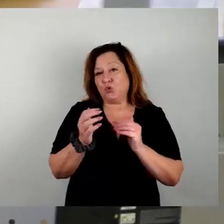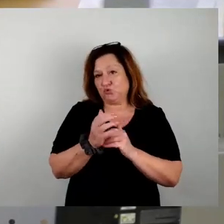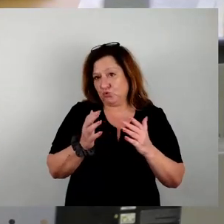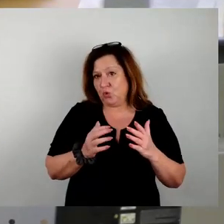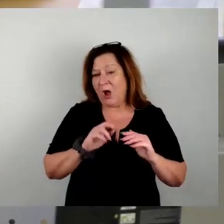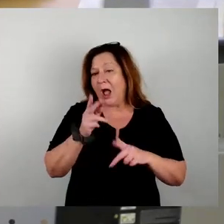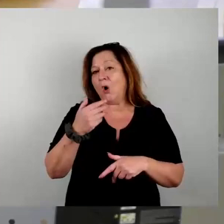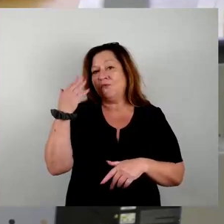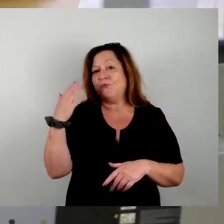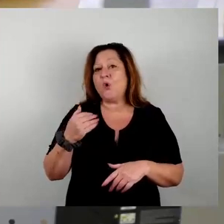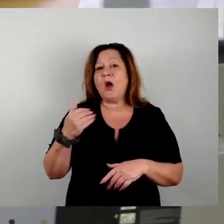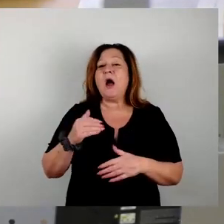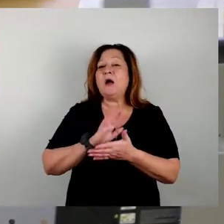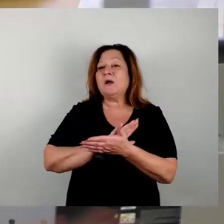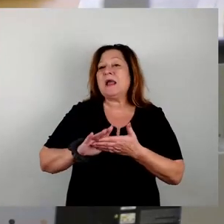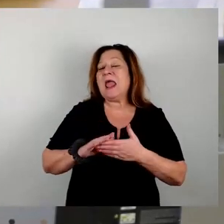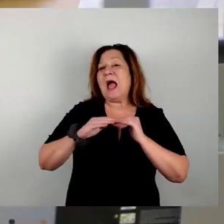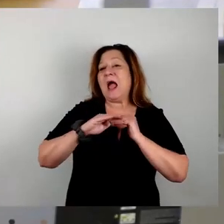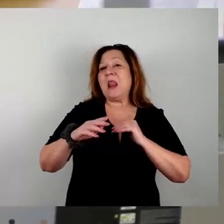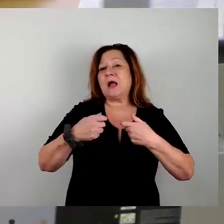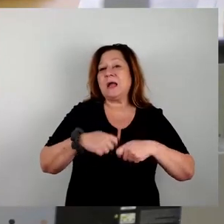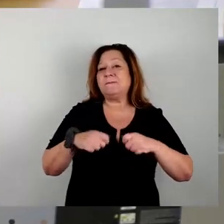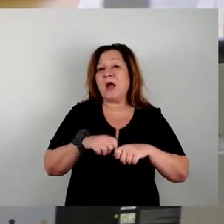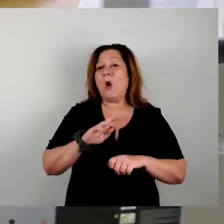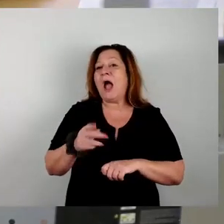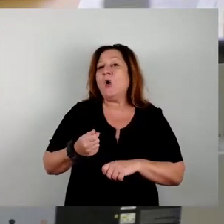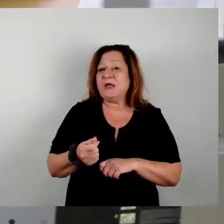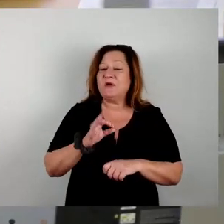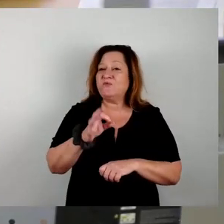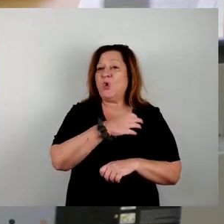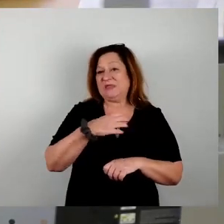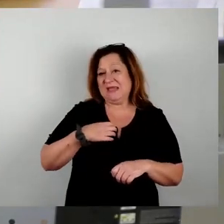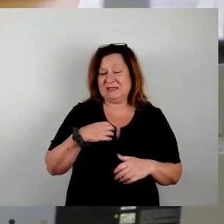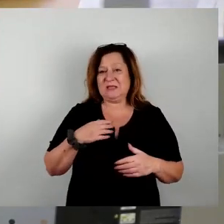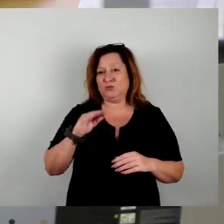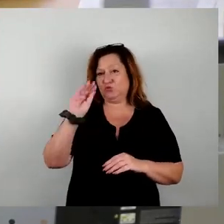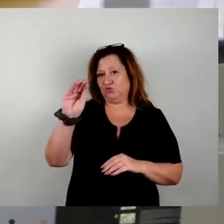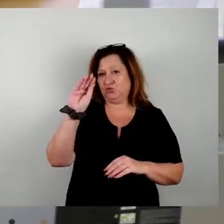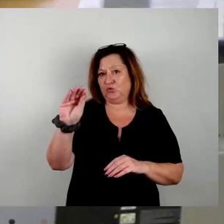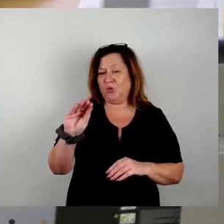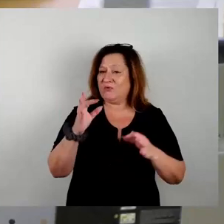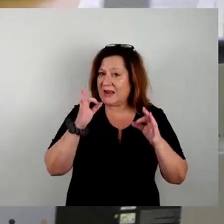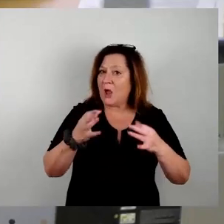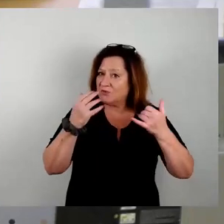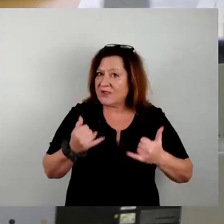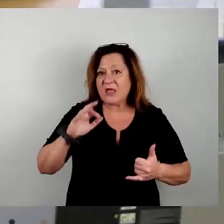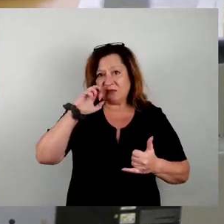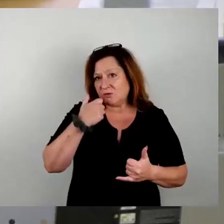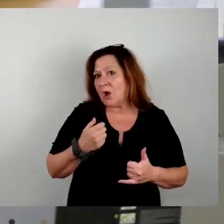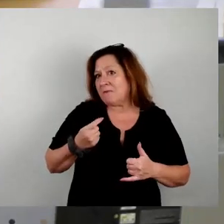irgendwann die Kläranlage gebaut wurde. Das war auch eine Investition für die Zukunft für Dresden. Und genauso machen wir dort eine Investition für die Zukunft für Dresden, eben für die